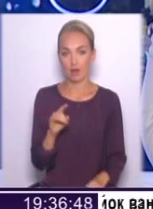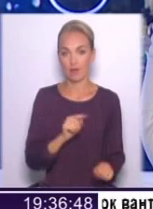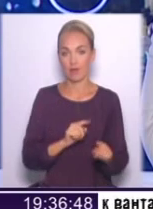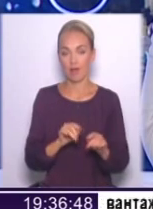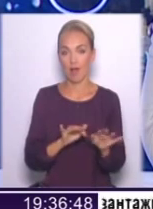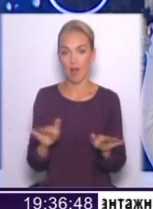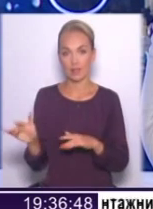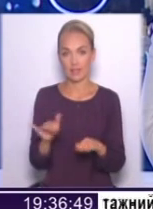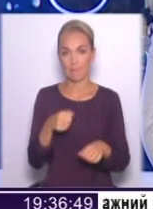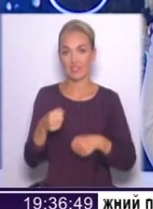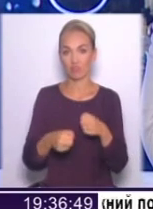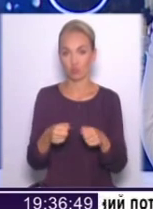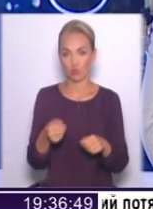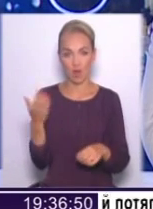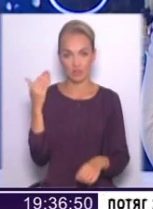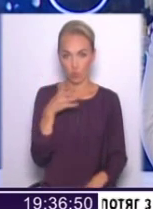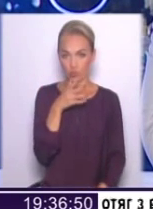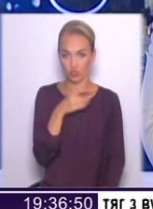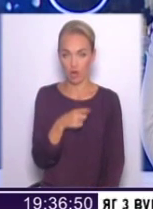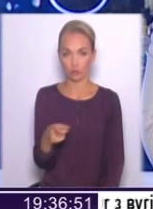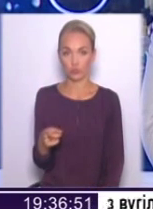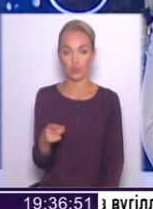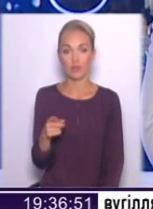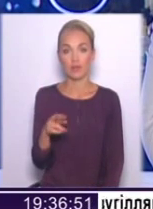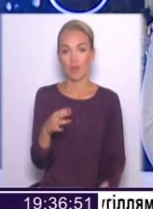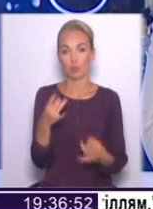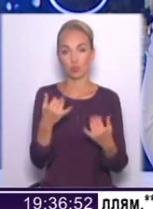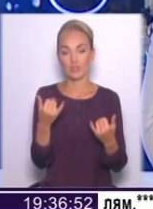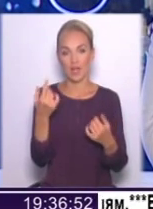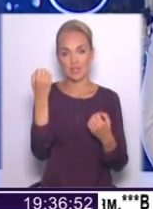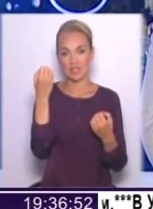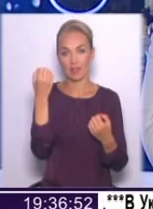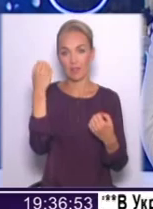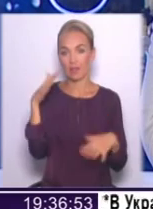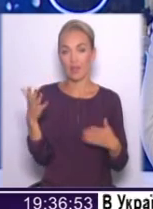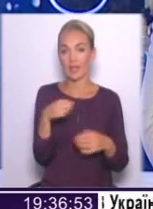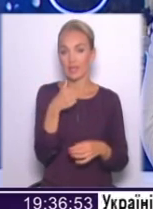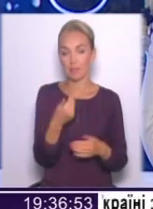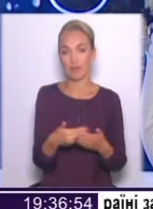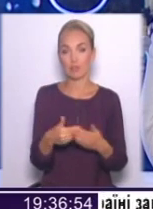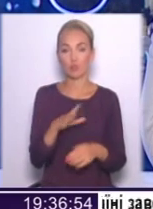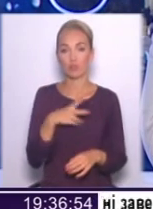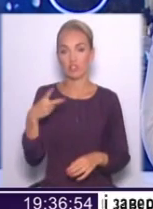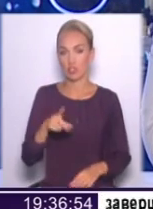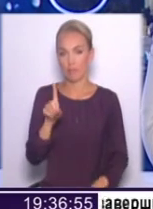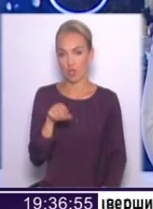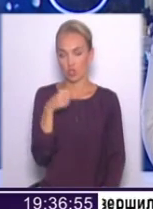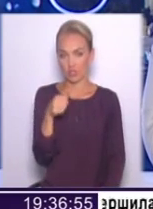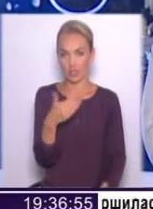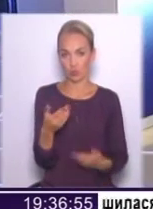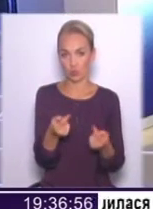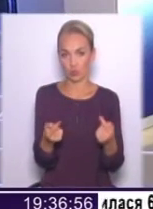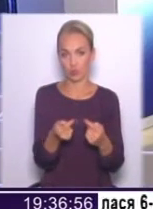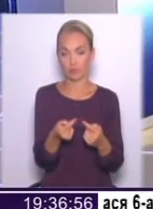партія об'єднаної Медведчука свого часу. Я просто зараз не пригадаю якийсь рік, але це приблизно був 2001 рік, якщо я там точно.